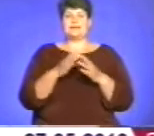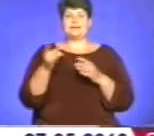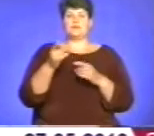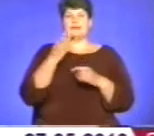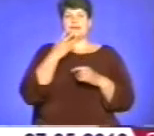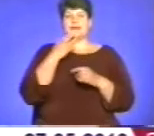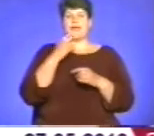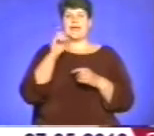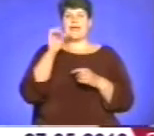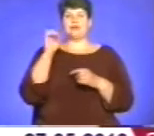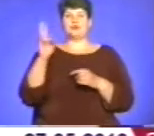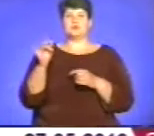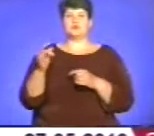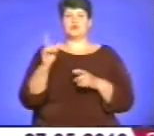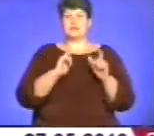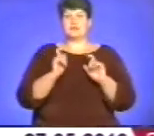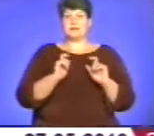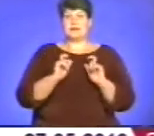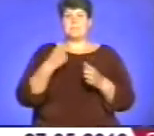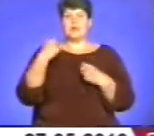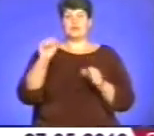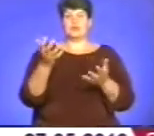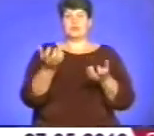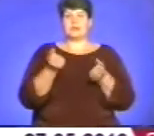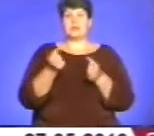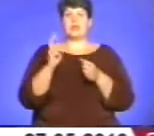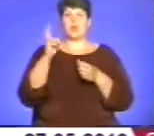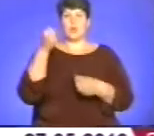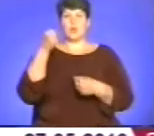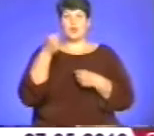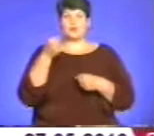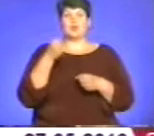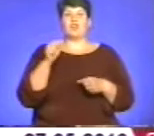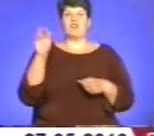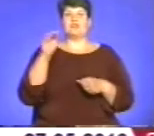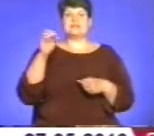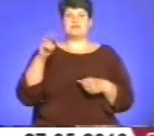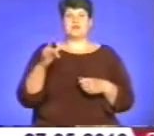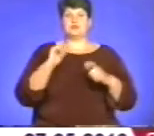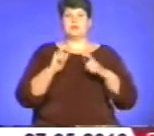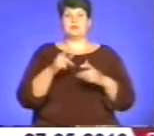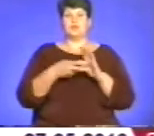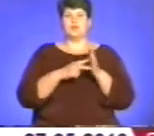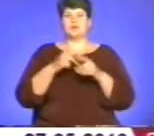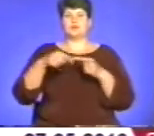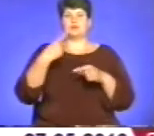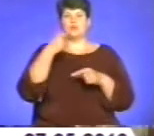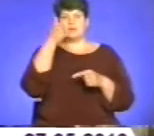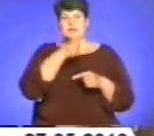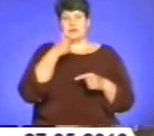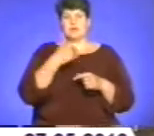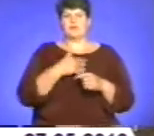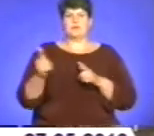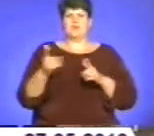економічного університету. Переможці отримали кубок. Фестивали та студенти планують і наступного року. Обіцяють підготувати ще